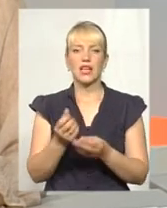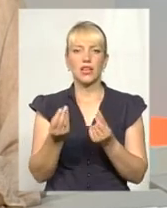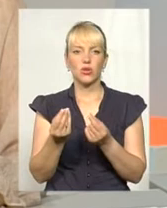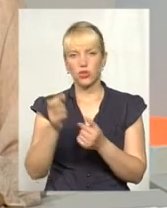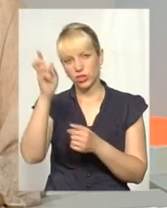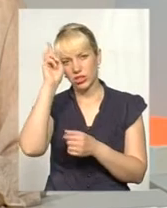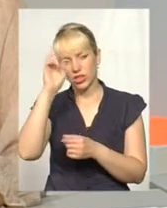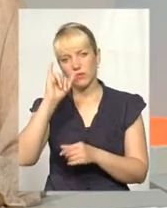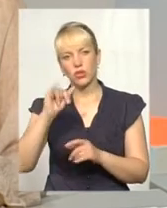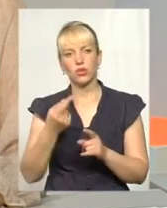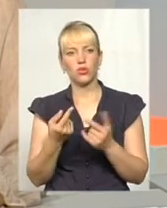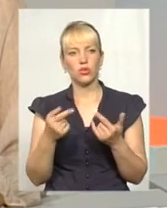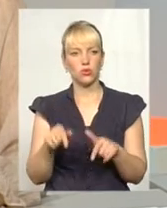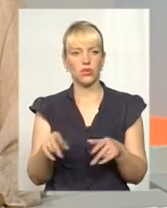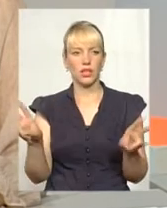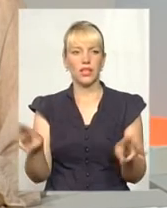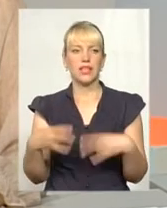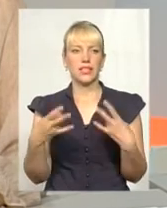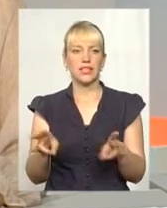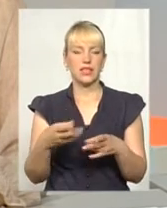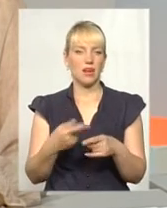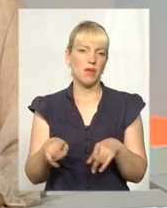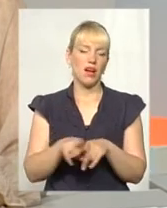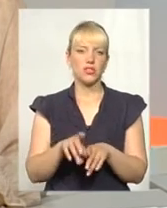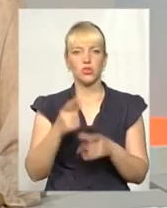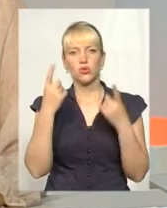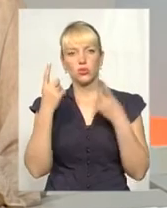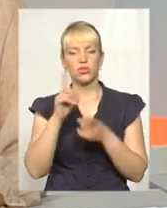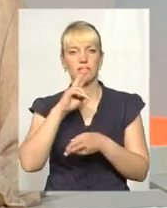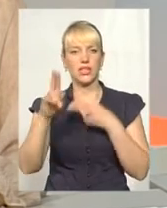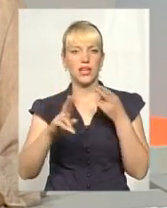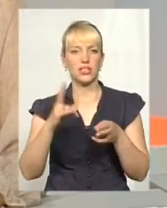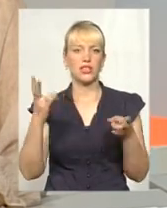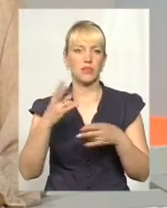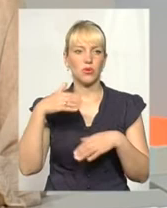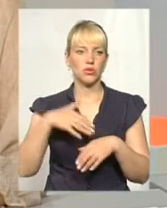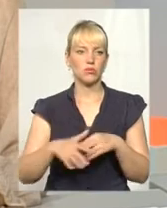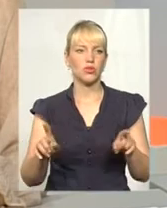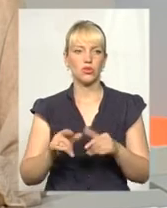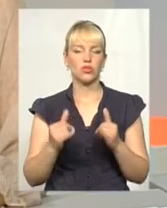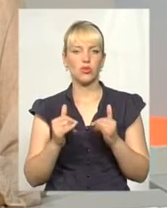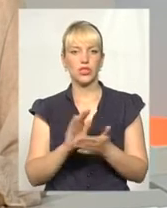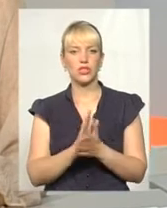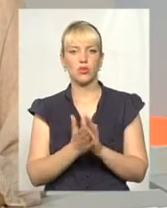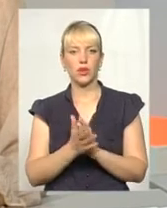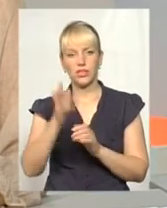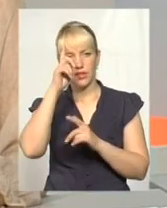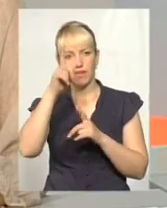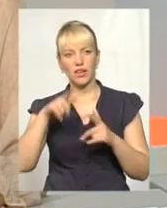Тому, я думаю, що тут не варто аж дуже скаржитись, а розуміти, що в сьогоднішній ситуації в країні